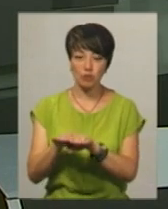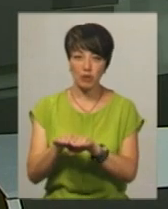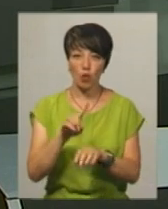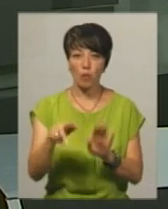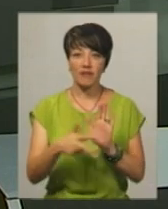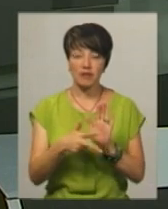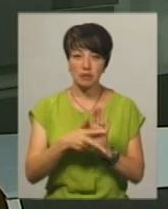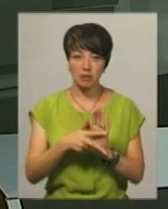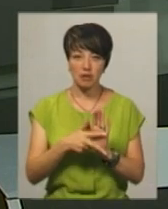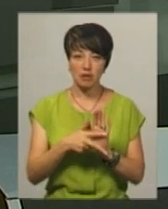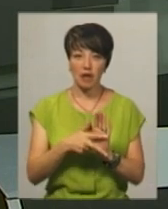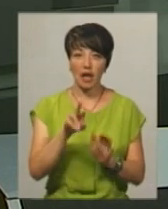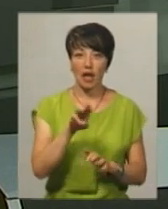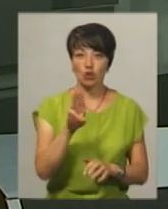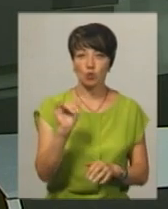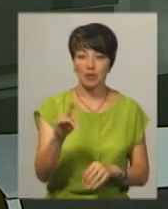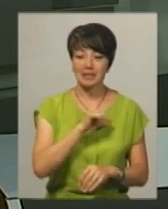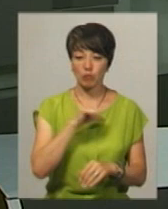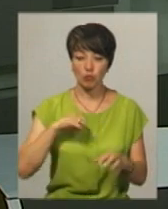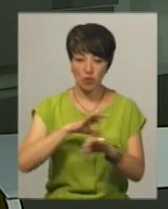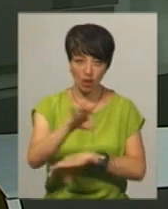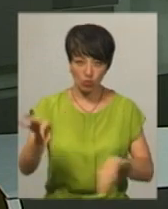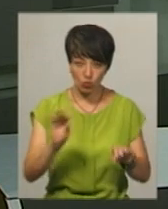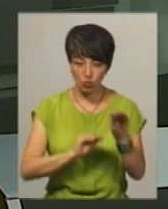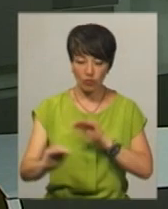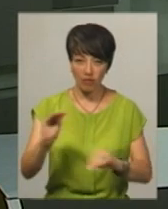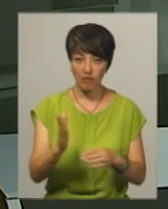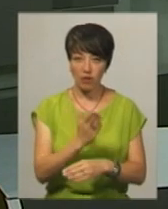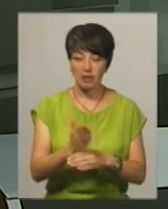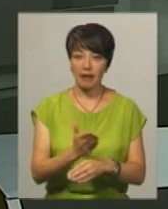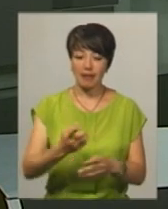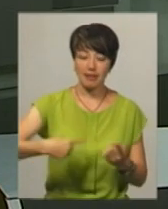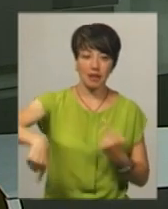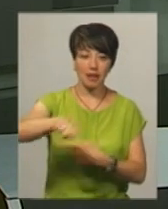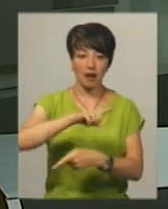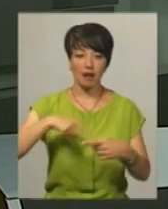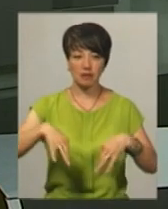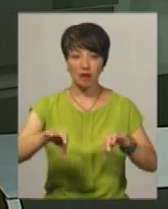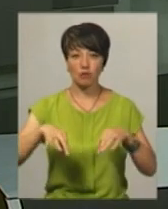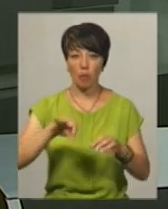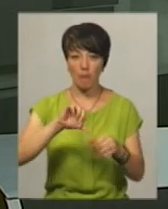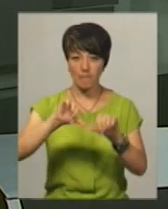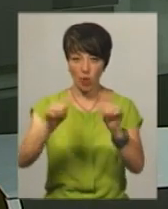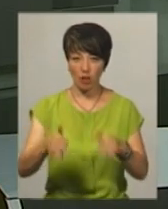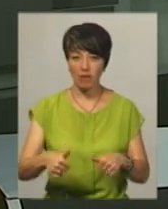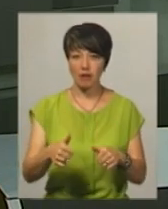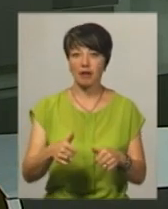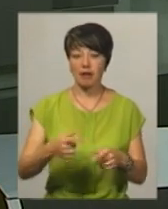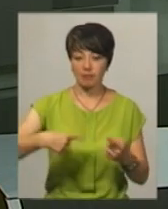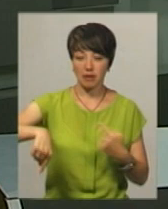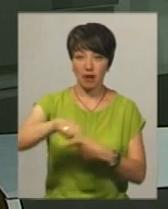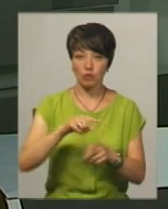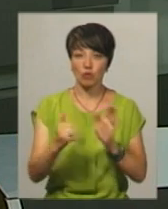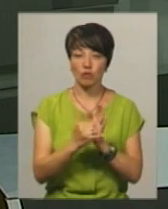номер 8 Юрій Ящук самотужки сконструював і власноруч виготовив трек для автотрасового моделювання. Автотрасу